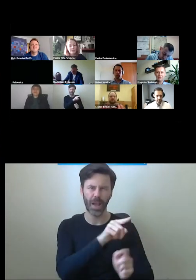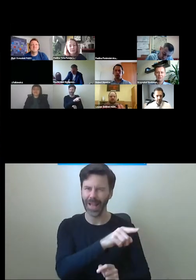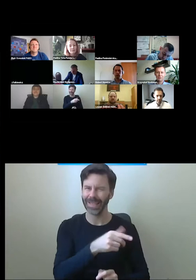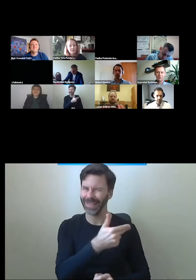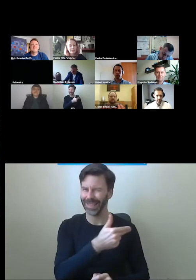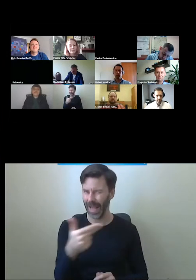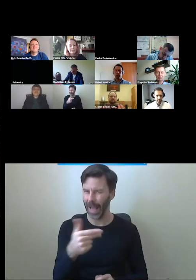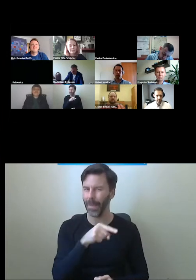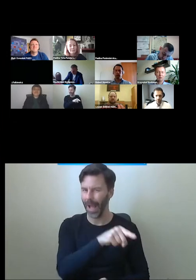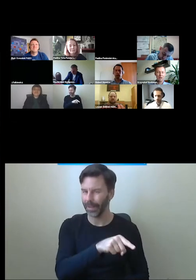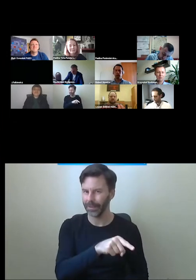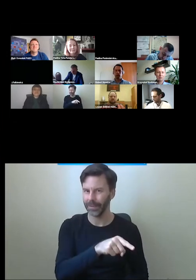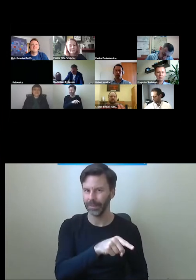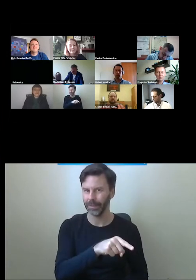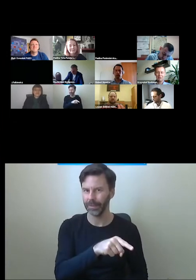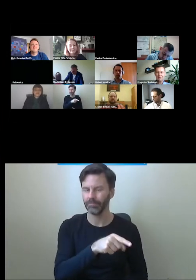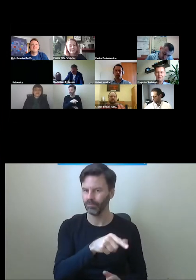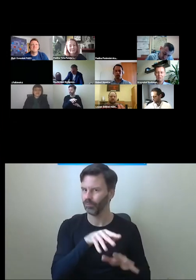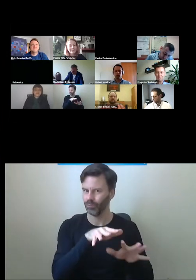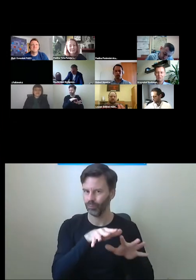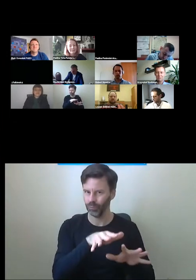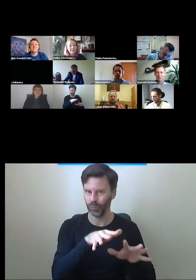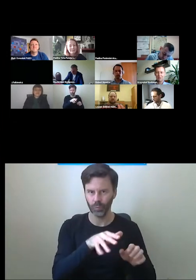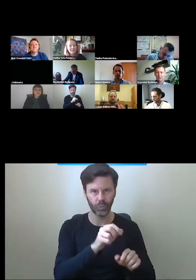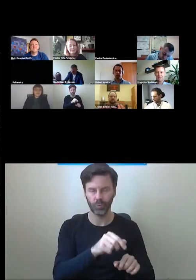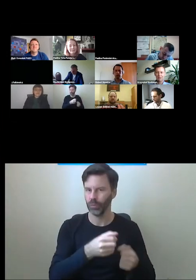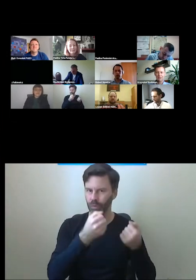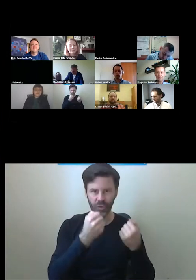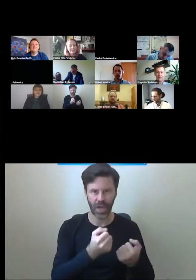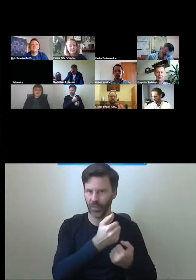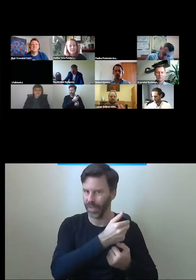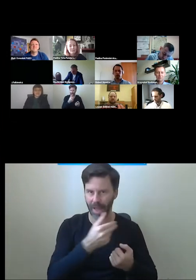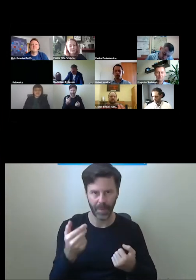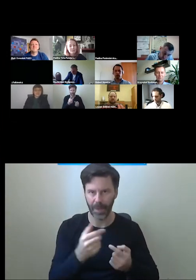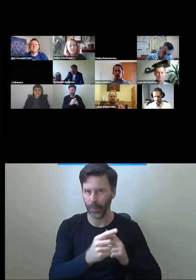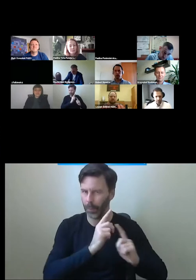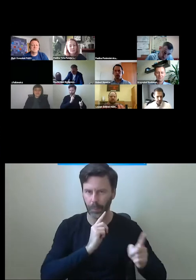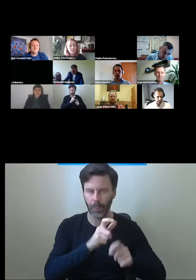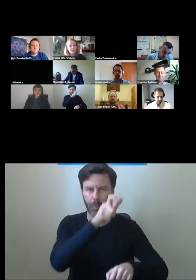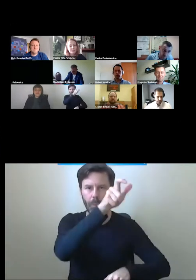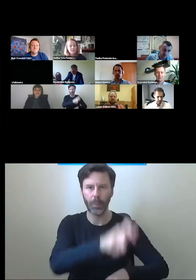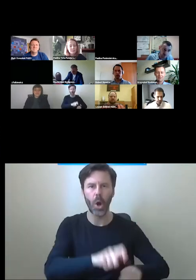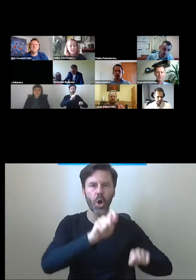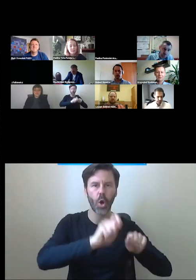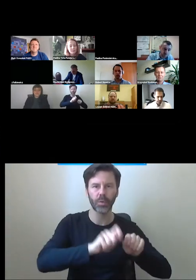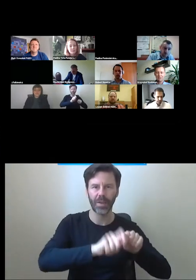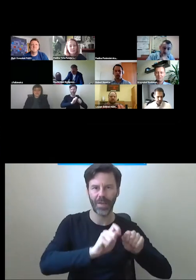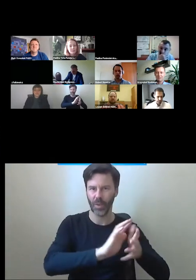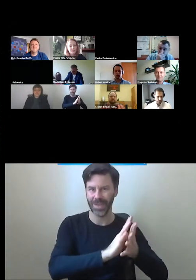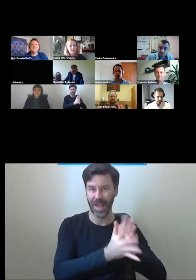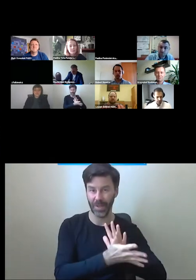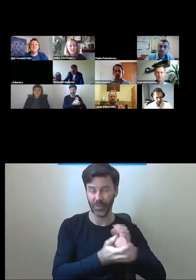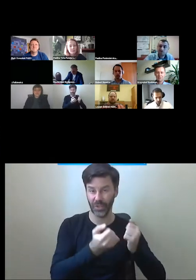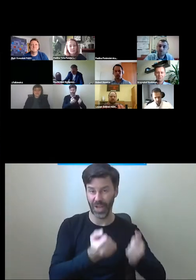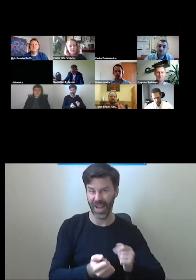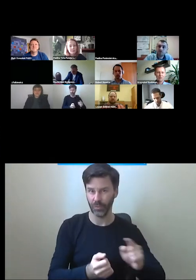pojemnym, tematem trudnym i w związku z tym tym bardziej